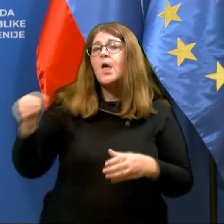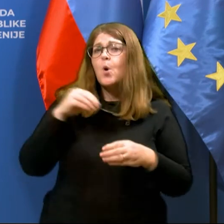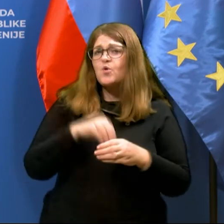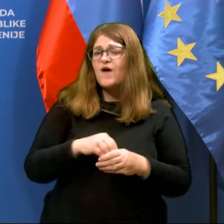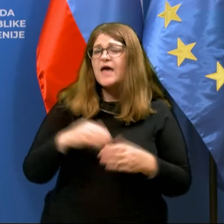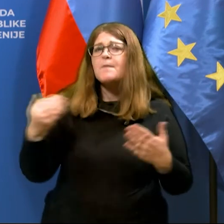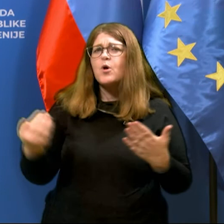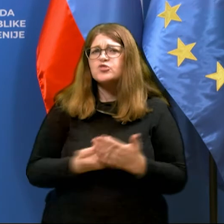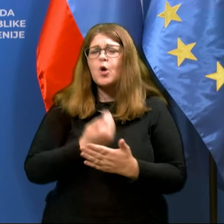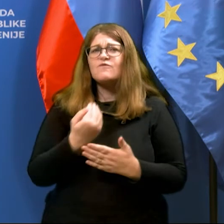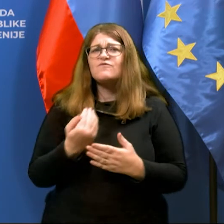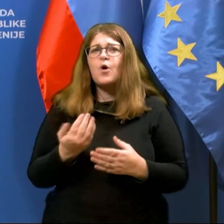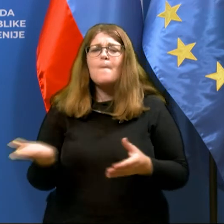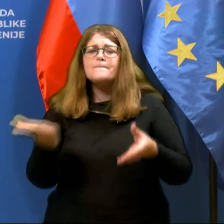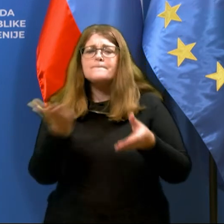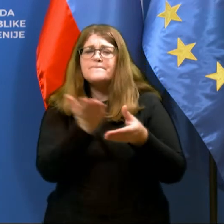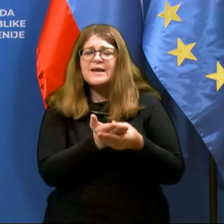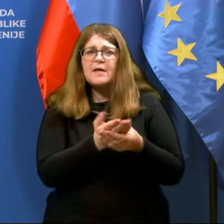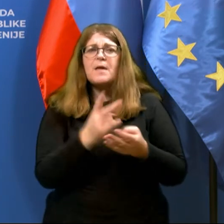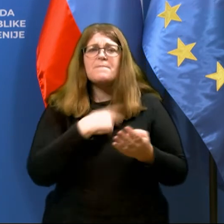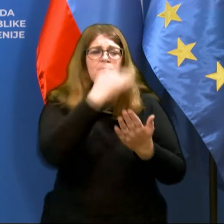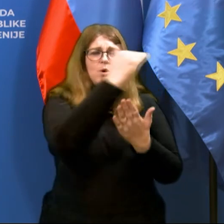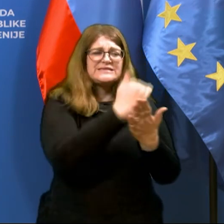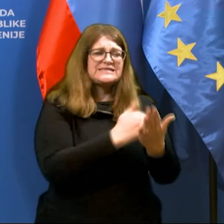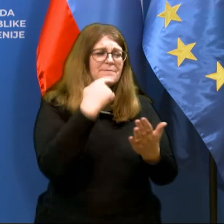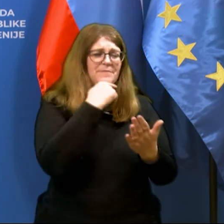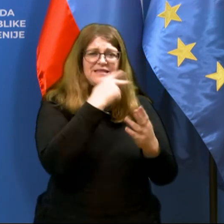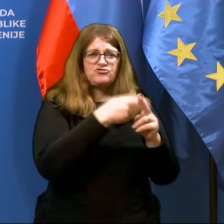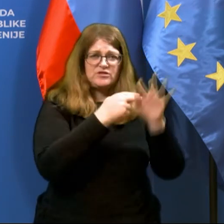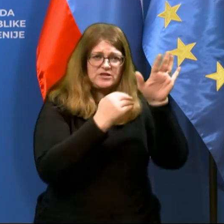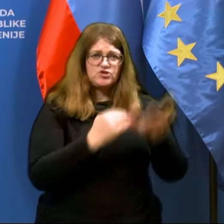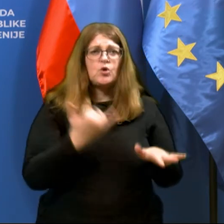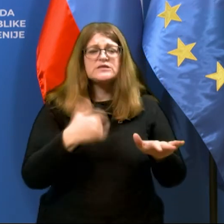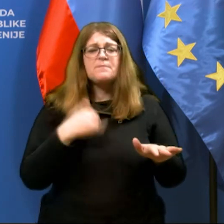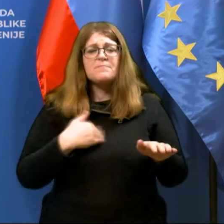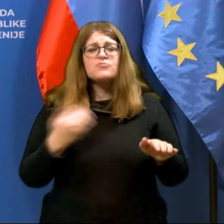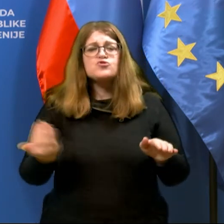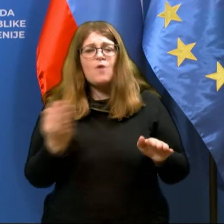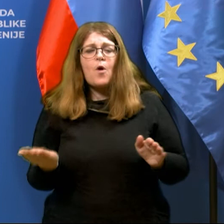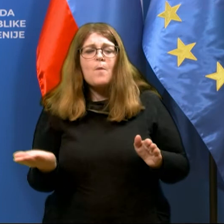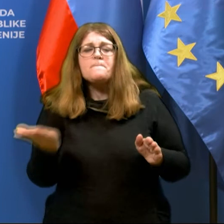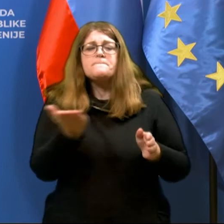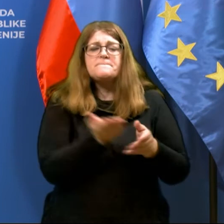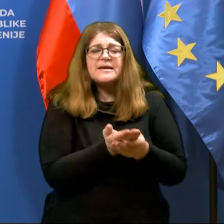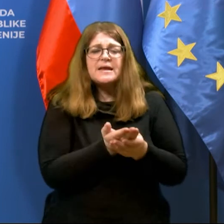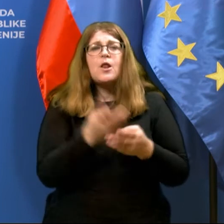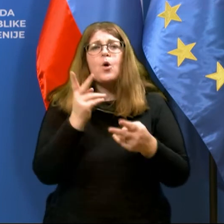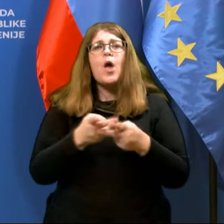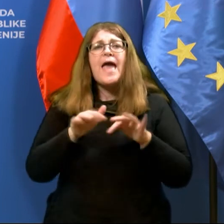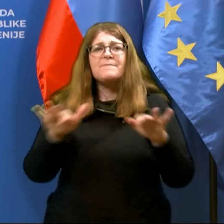novo prilogo, poleg seznam rdečih držav, uvajamo prilogo epidemioloških držav,